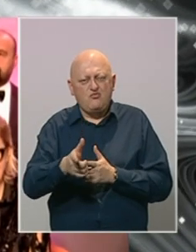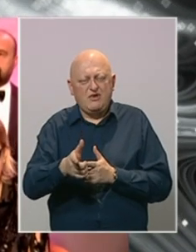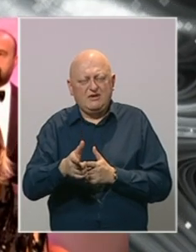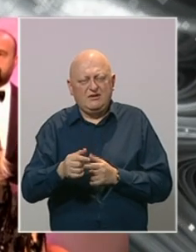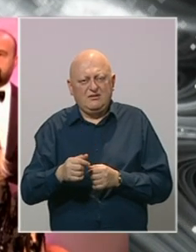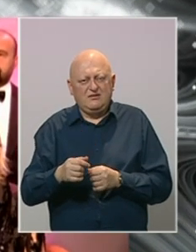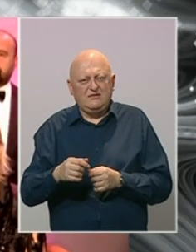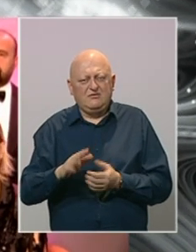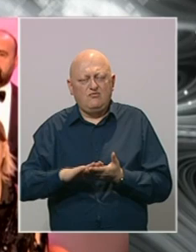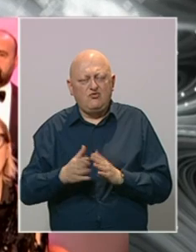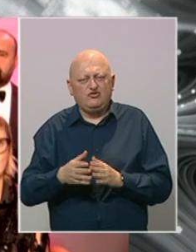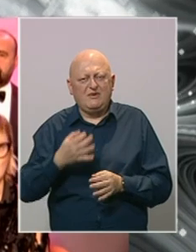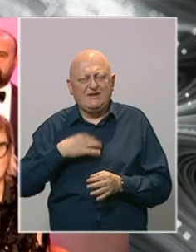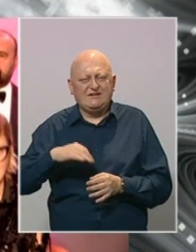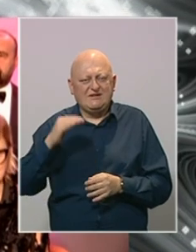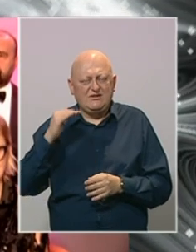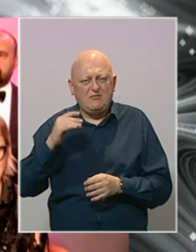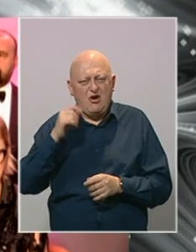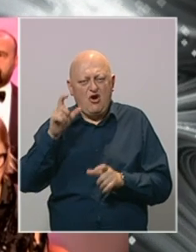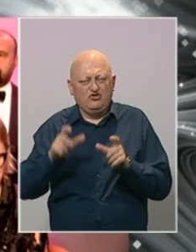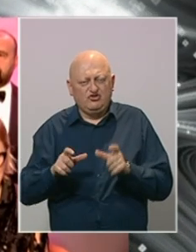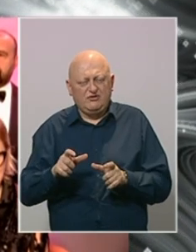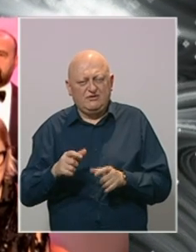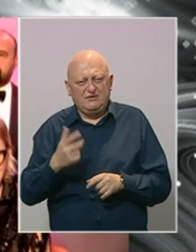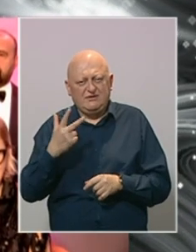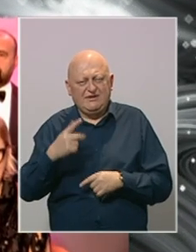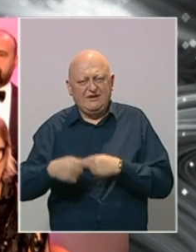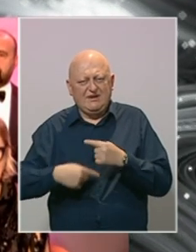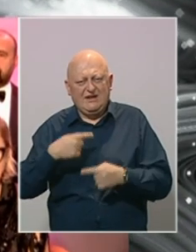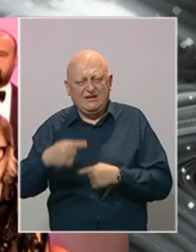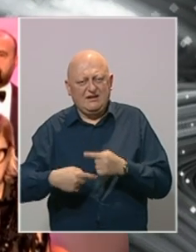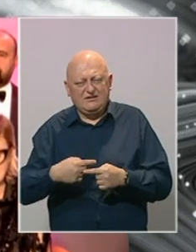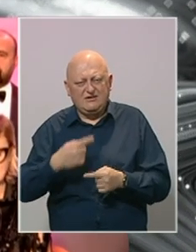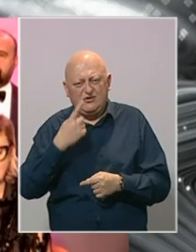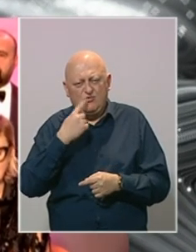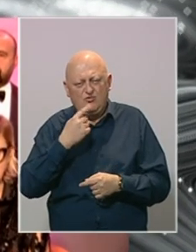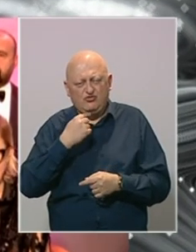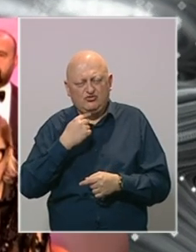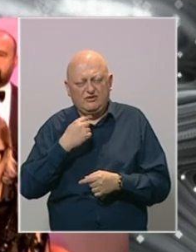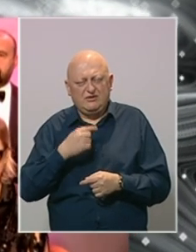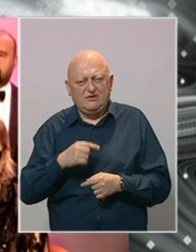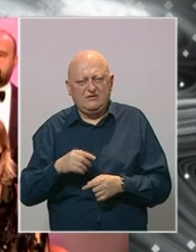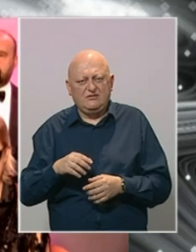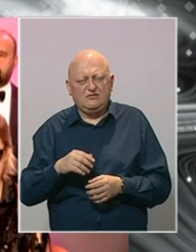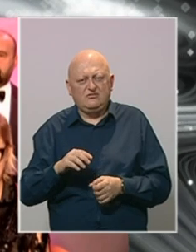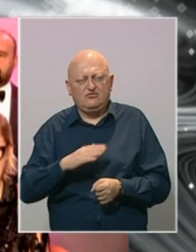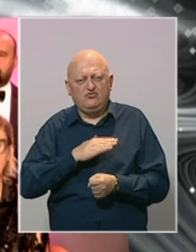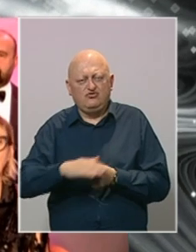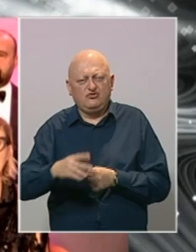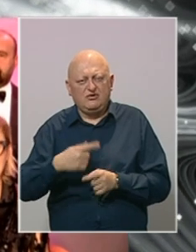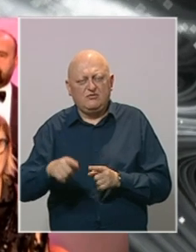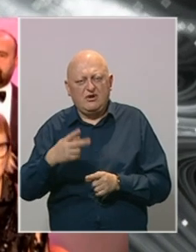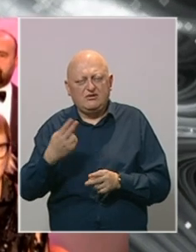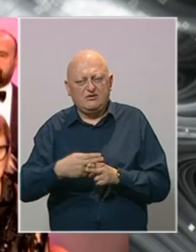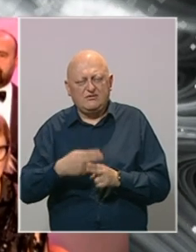muzevima, sinovima, očevima. Tri generacije muškaraca isrebljenih zbog toga kako su se